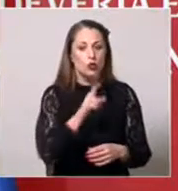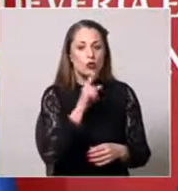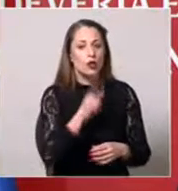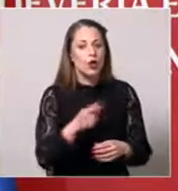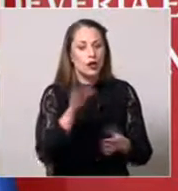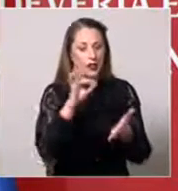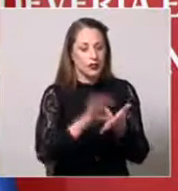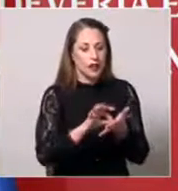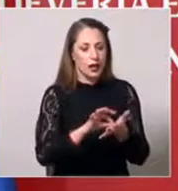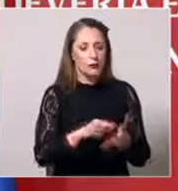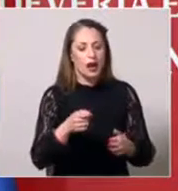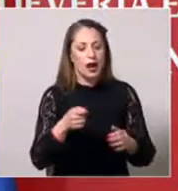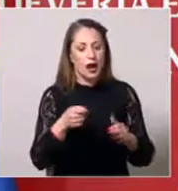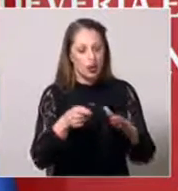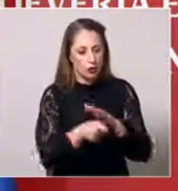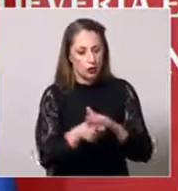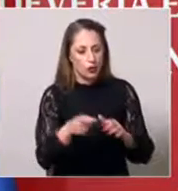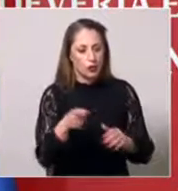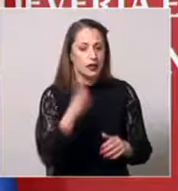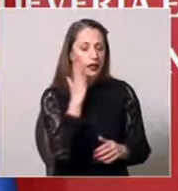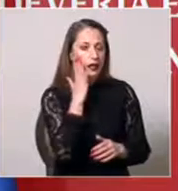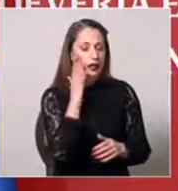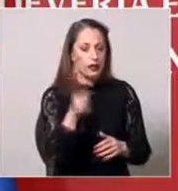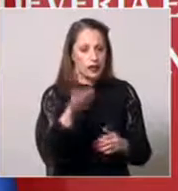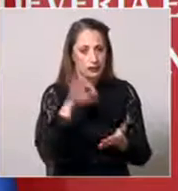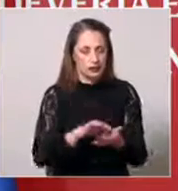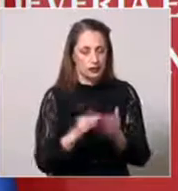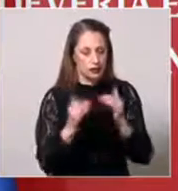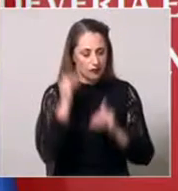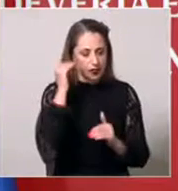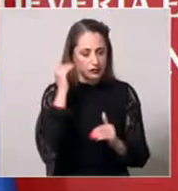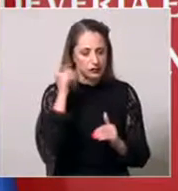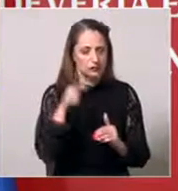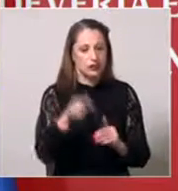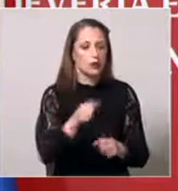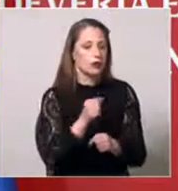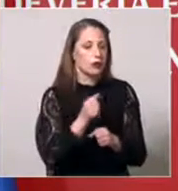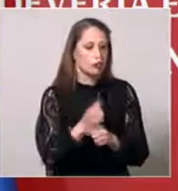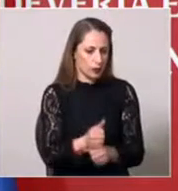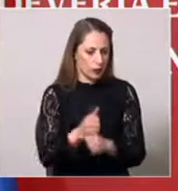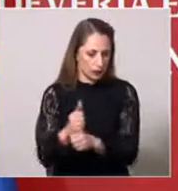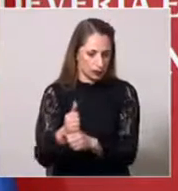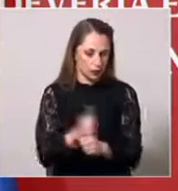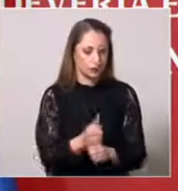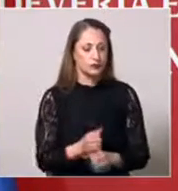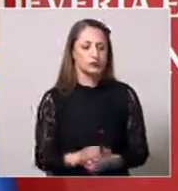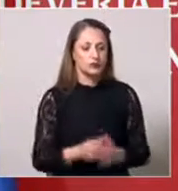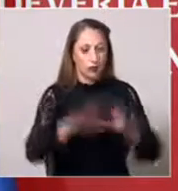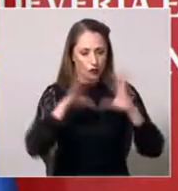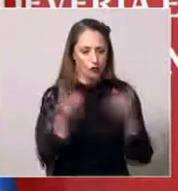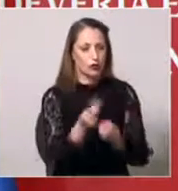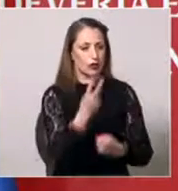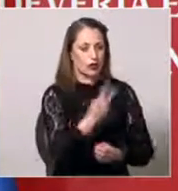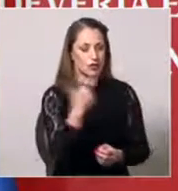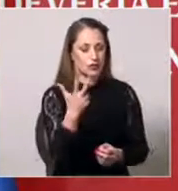на тема превенција од корупција и промовирање на интегритет на централната власт, односно функционерите. Од вкупно